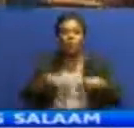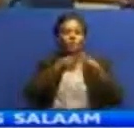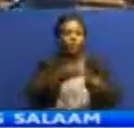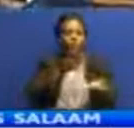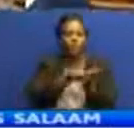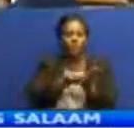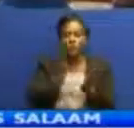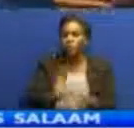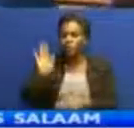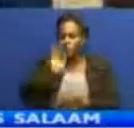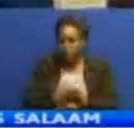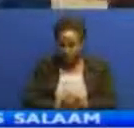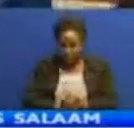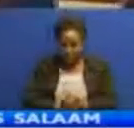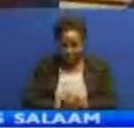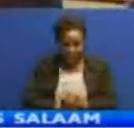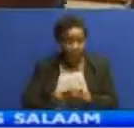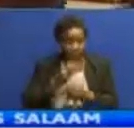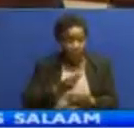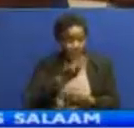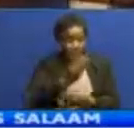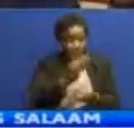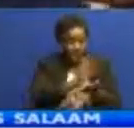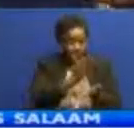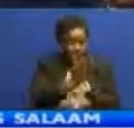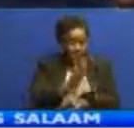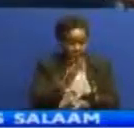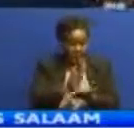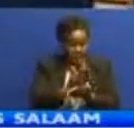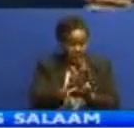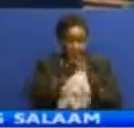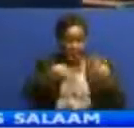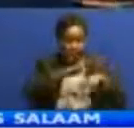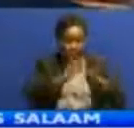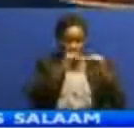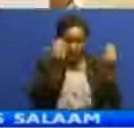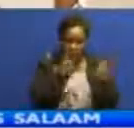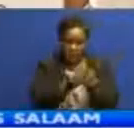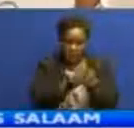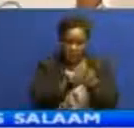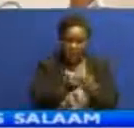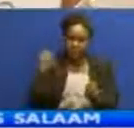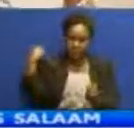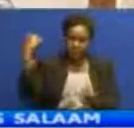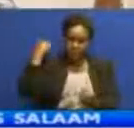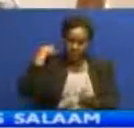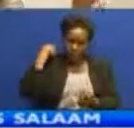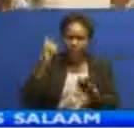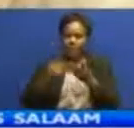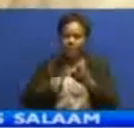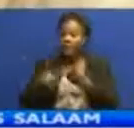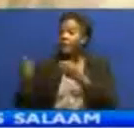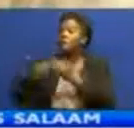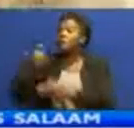wao washitakiwa karika kesi hiyo ni mwenyekiti wachama cha demokrasia na maendelea uchadema afriman mboe na viongozi